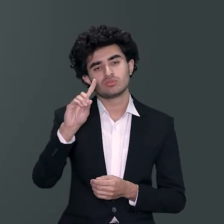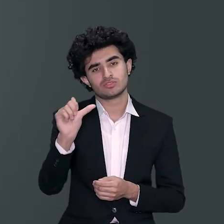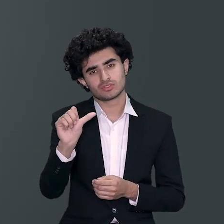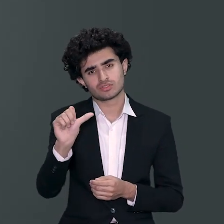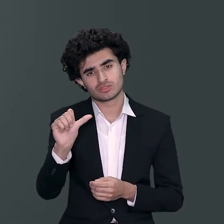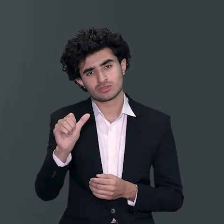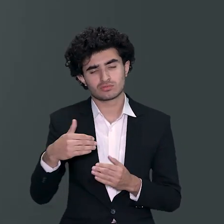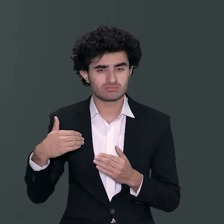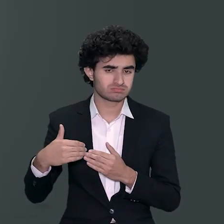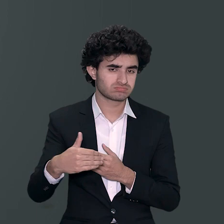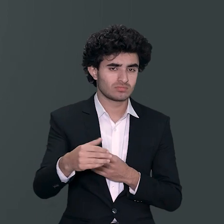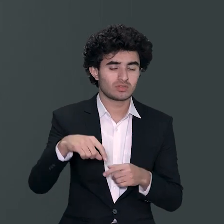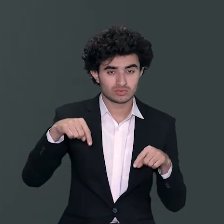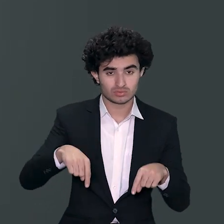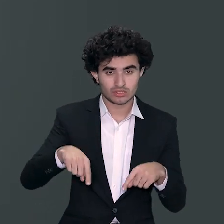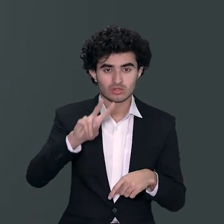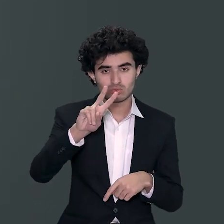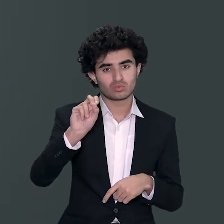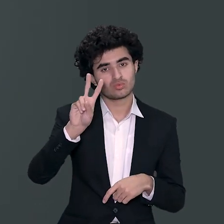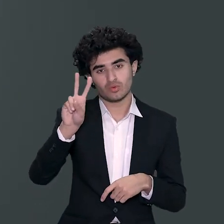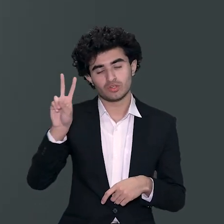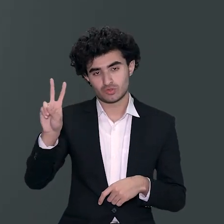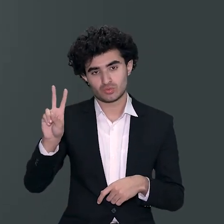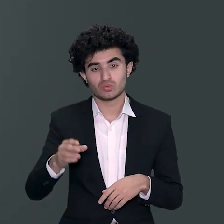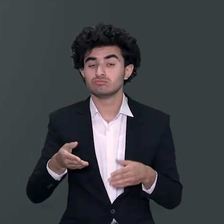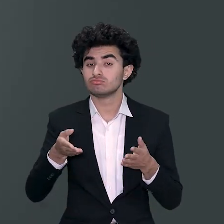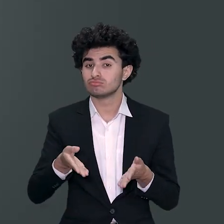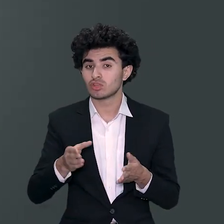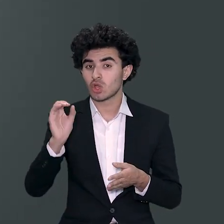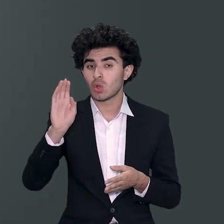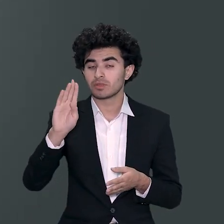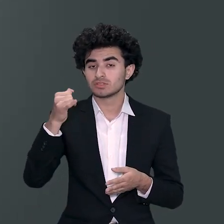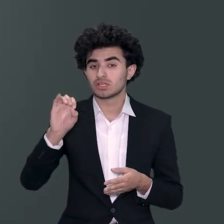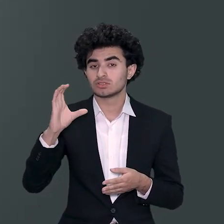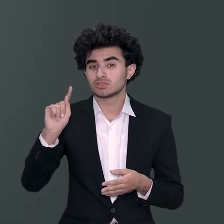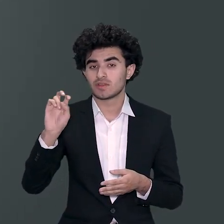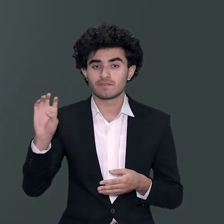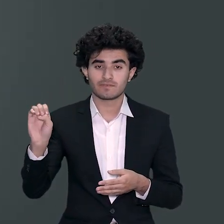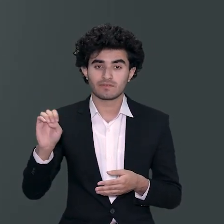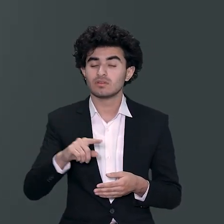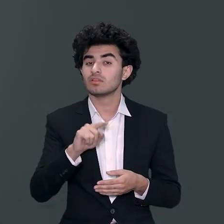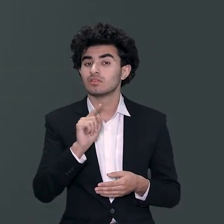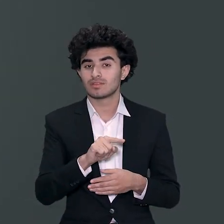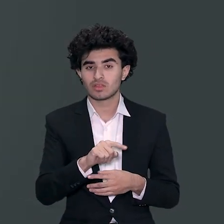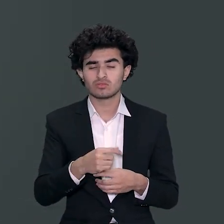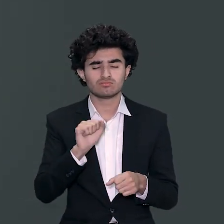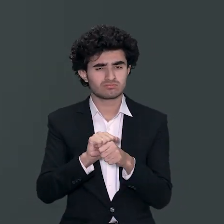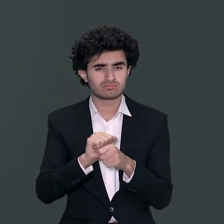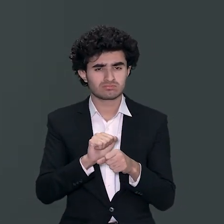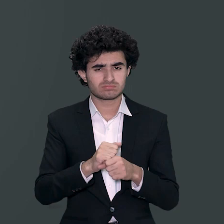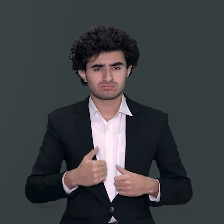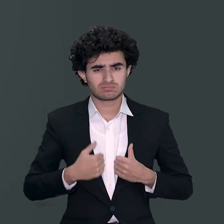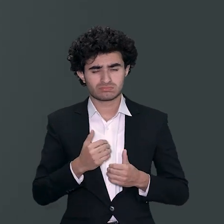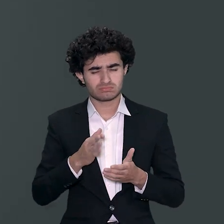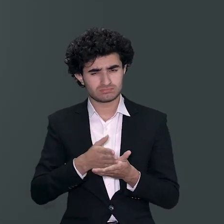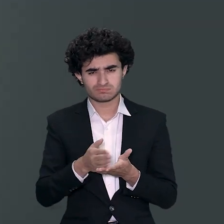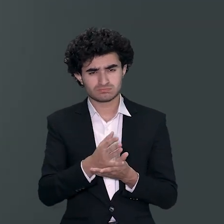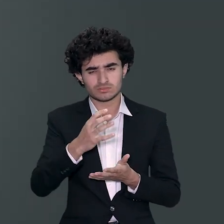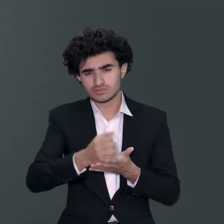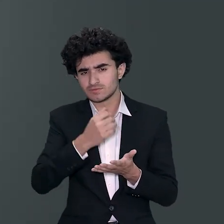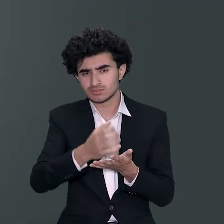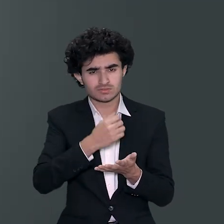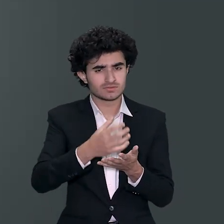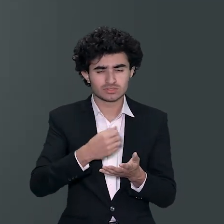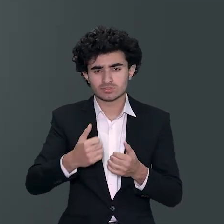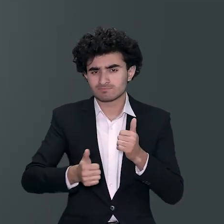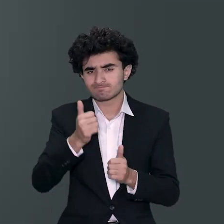ان دونوں نے ہینڈ چیک کی اور کہا کہ اس اوبجیکٹیو پہ چلتے ہیں دوزار سولہ سے لے کر آج دوزار بائیس چل رہے کہ